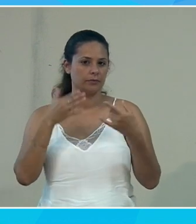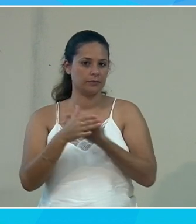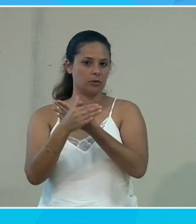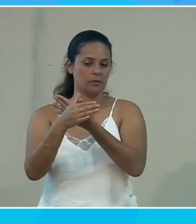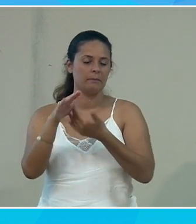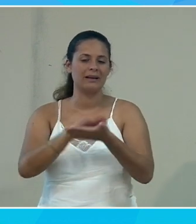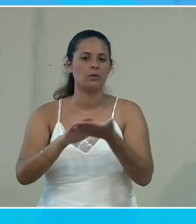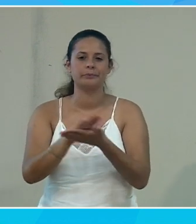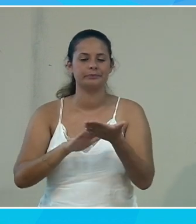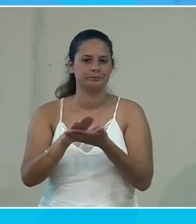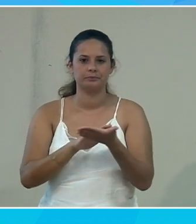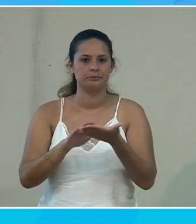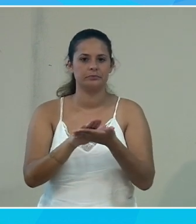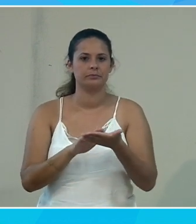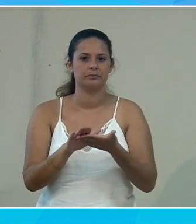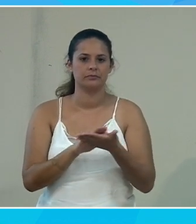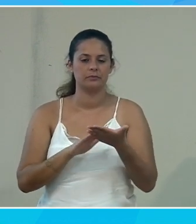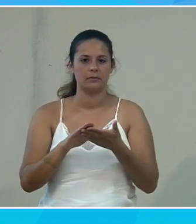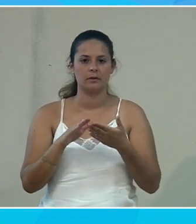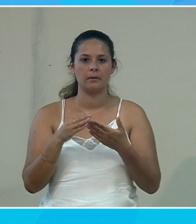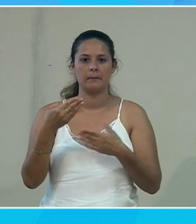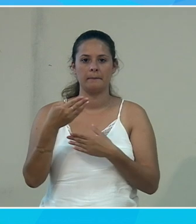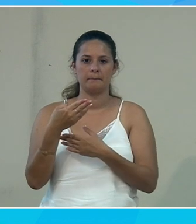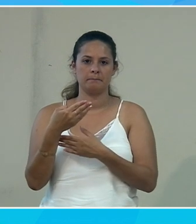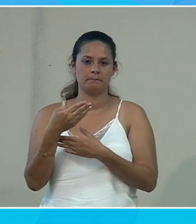alors, pardon, excusez-moi, Microsoft,